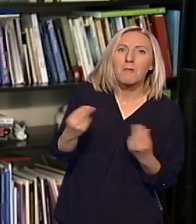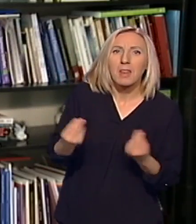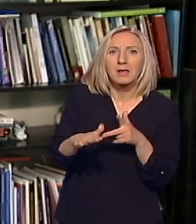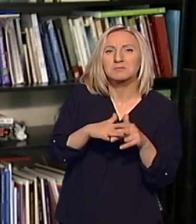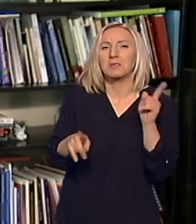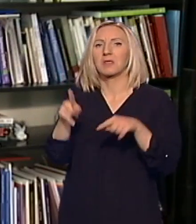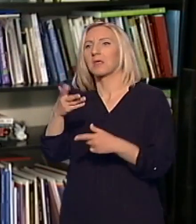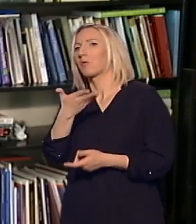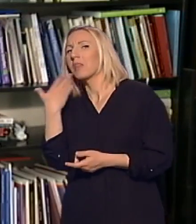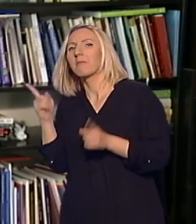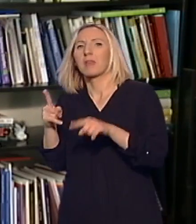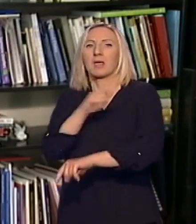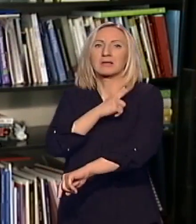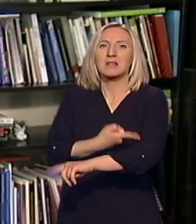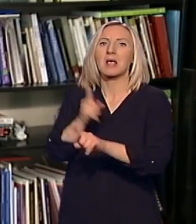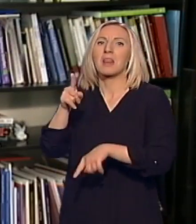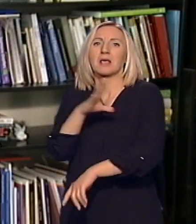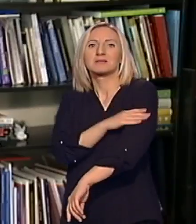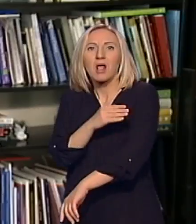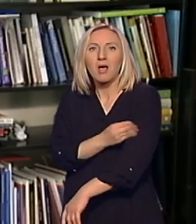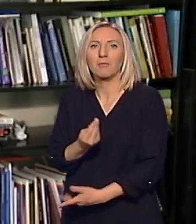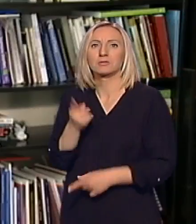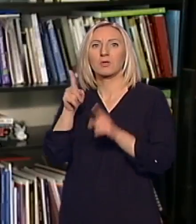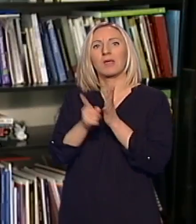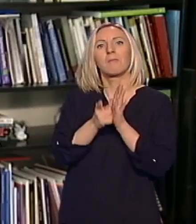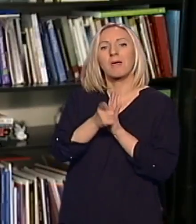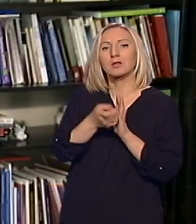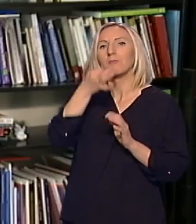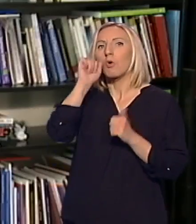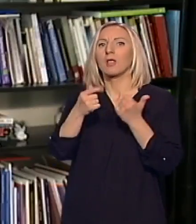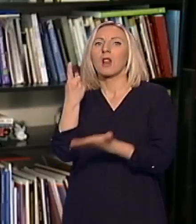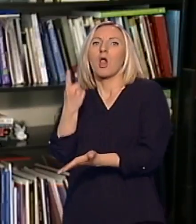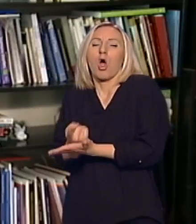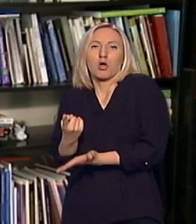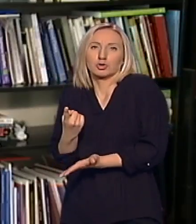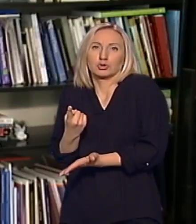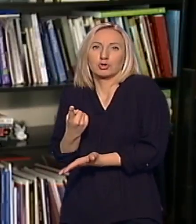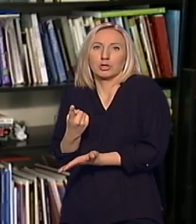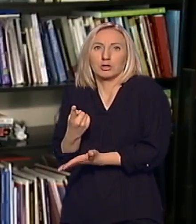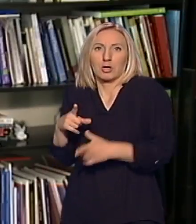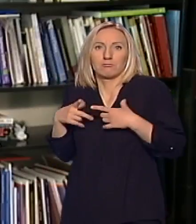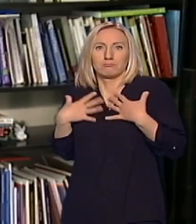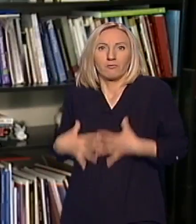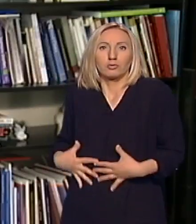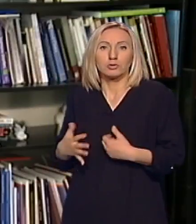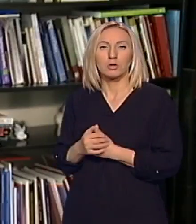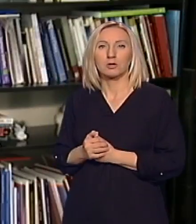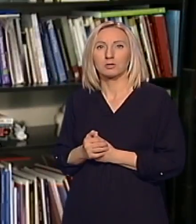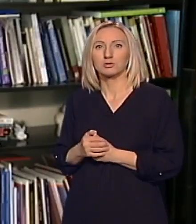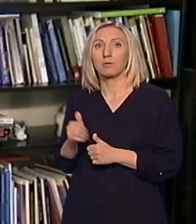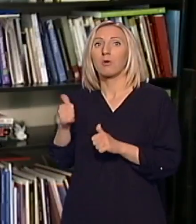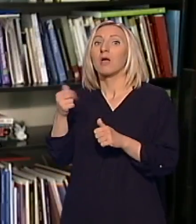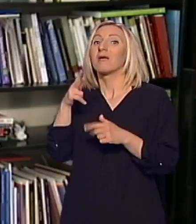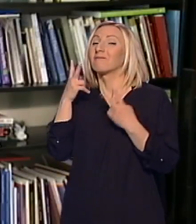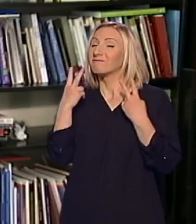druge, neke slabosti i da svi mi nekako u nekim periodima bolje ili lošije funkcionišemo i da nam je pripadnost porodici i društvu